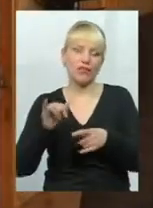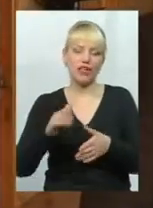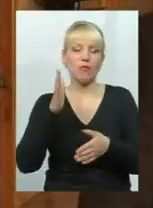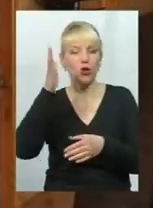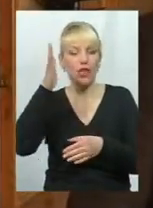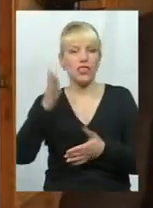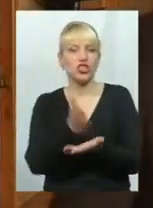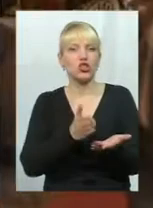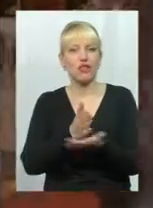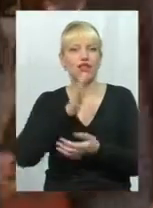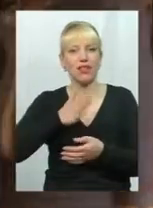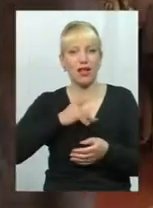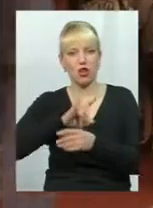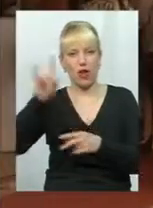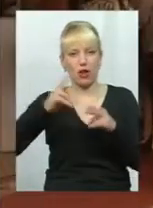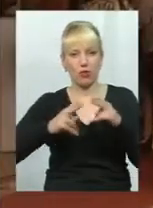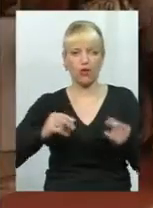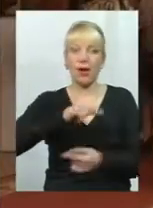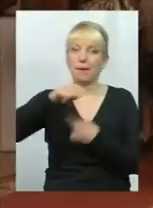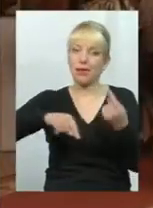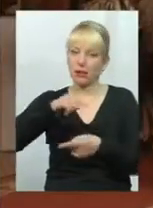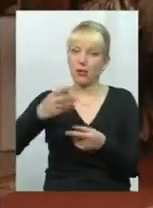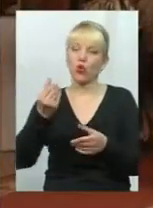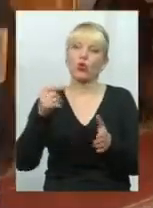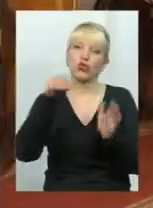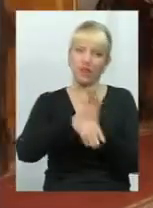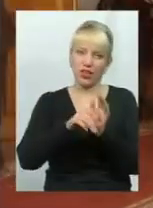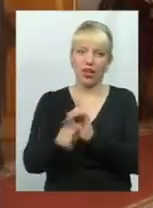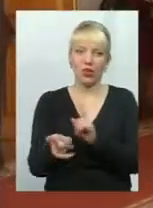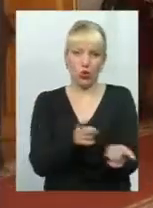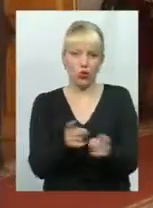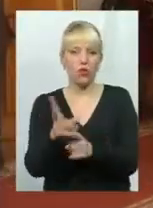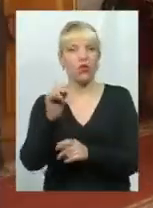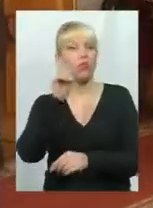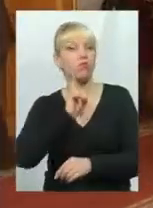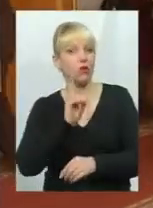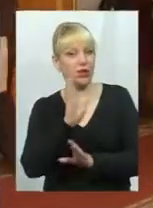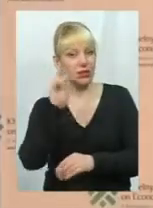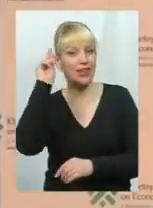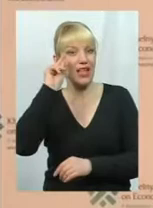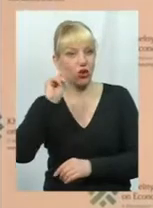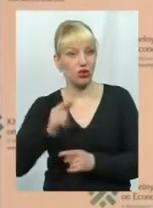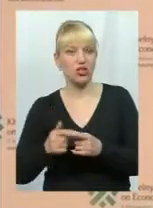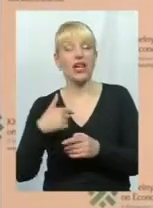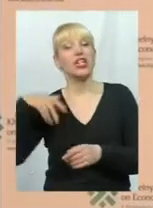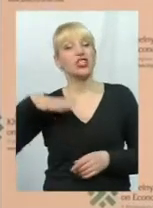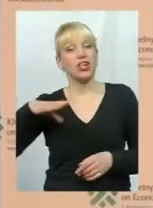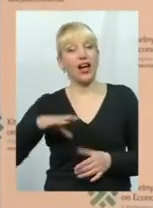нашого аеропорту. Підприємці вкладати гроші готові, щоправда, поки що теоретично. Чекаю,